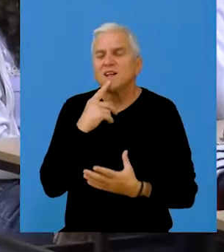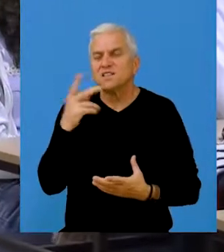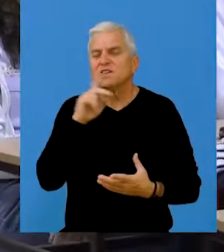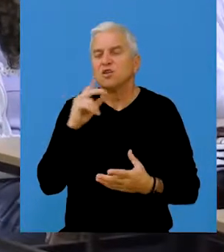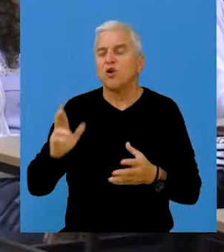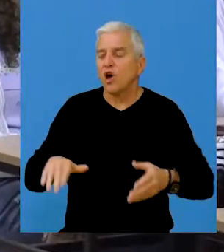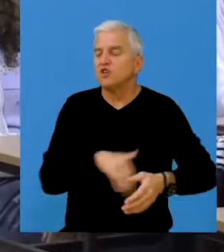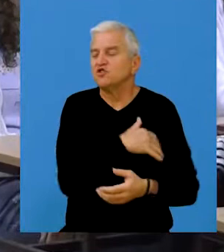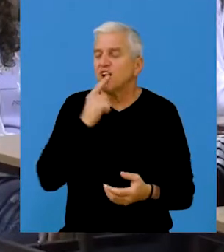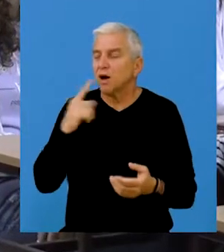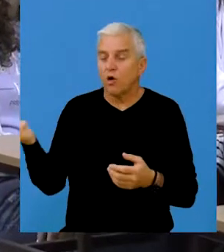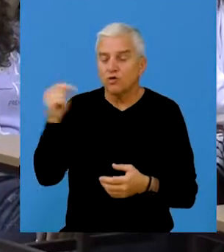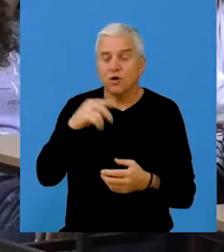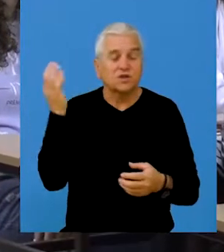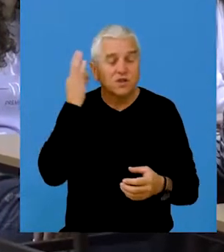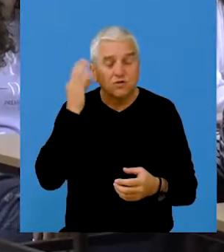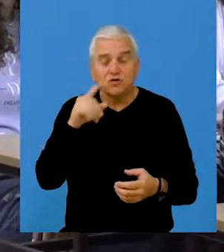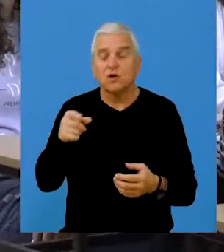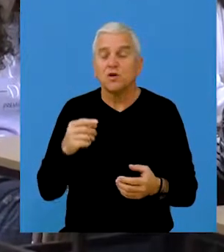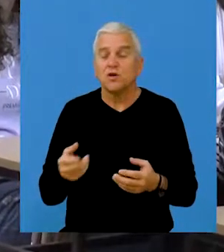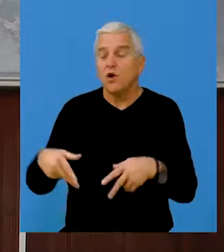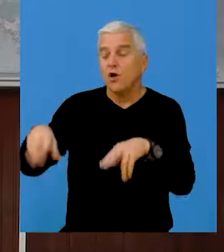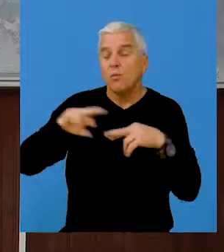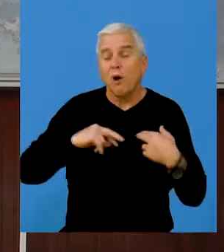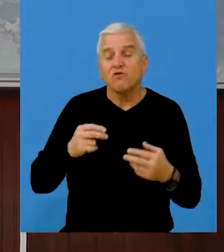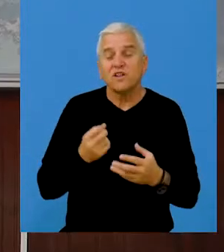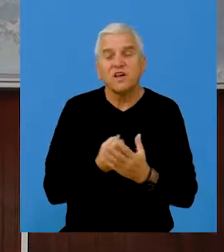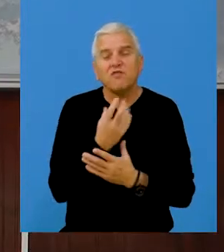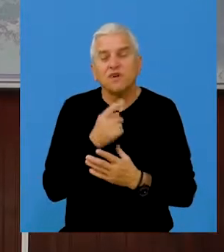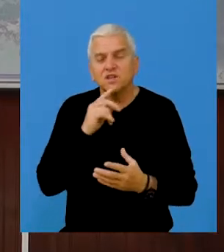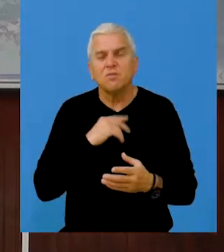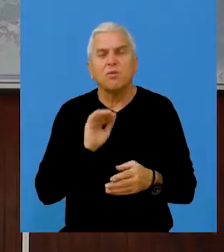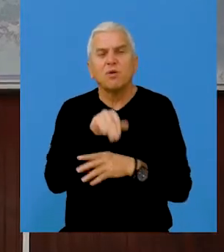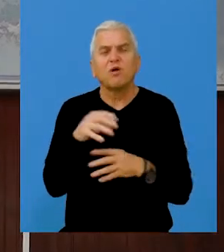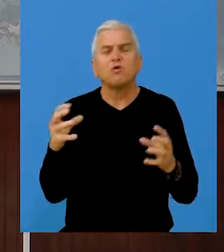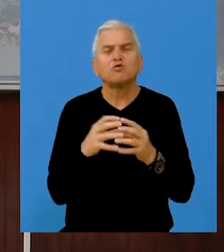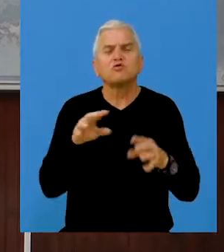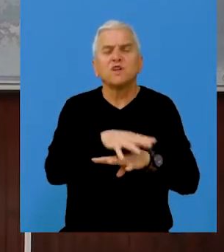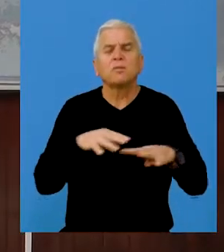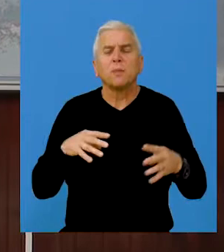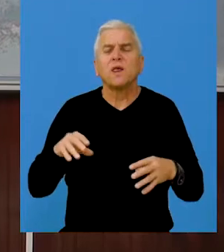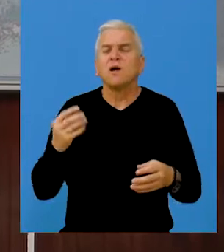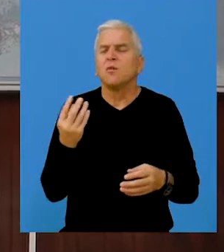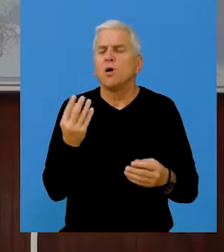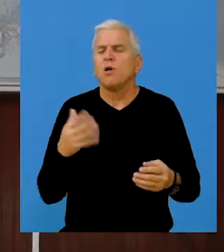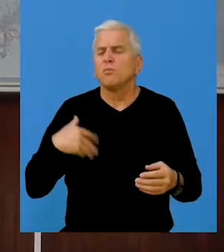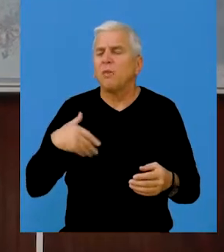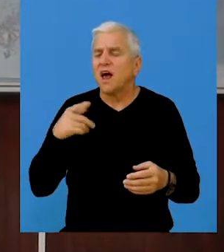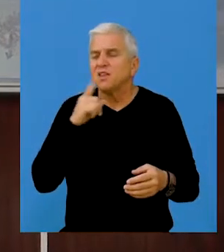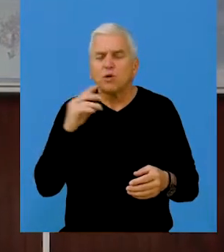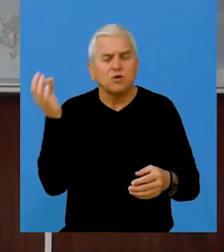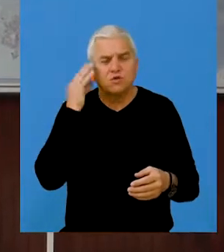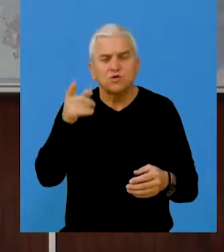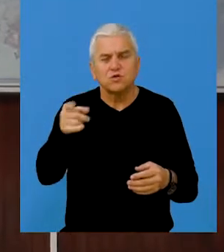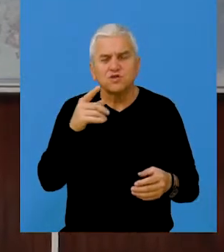od učenika koji su prisustovali na ovim predavanjima. Povratne informacije imamo prvenstveno preko društvenih mreža jer dobar deo mladih koji su